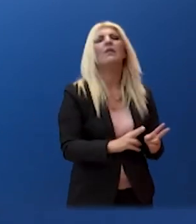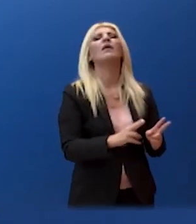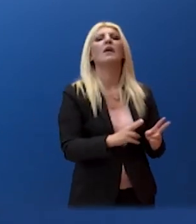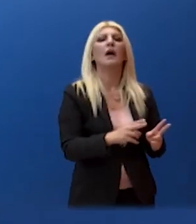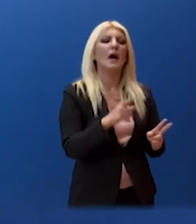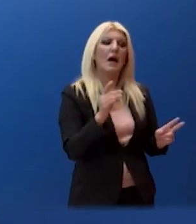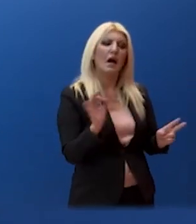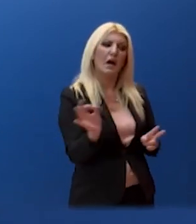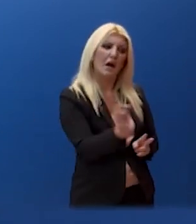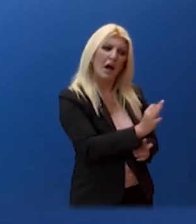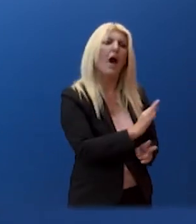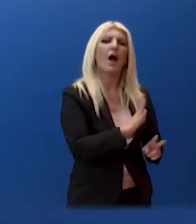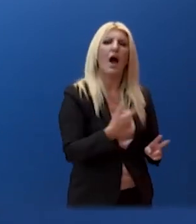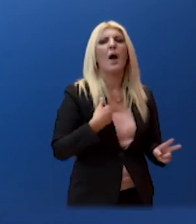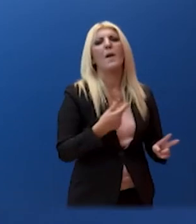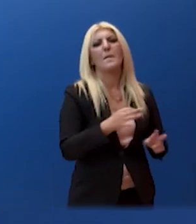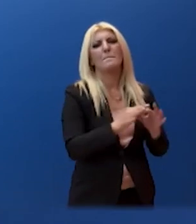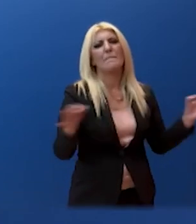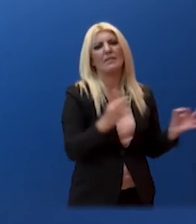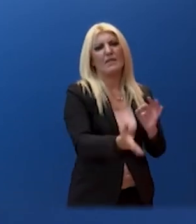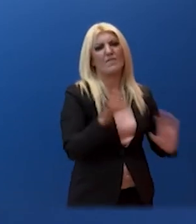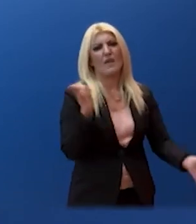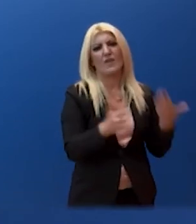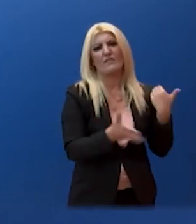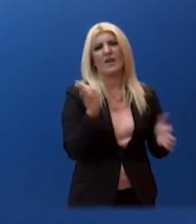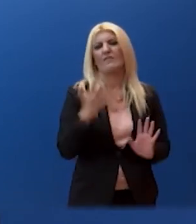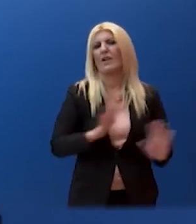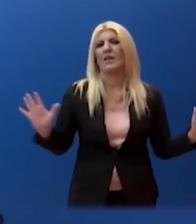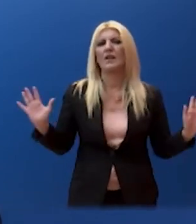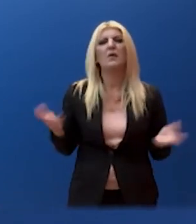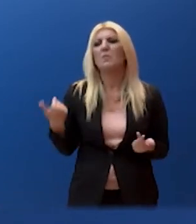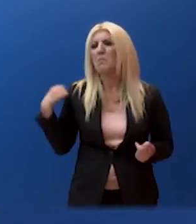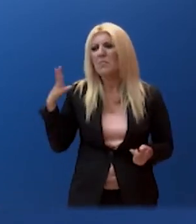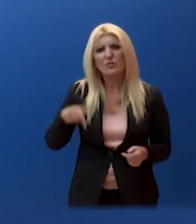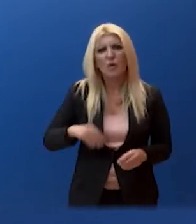δεν συνιστούν κάποιο κίνδυνο. Αυτό που λέτε είναι ένα ευρύτερο, οριζόντιο θέμα το οποίο αυτή τη στιγμή δεν έχει τεθεί.